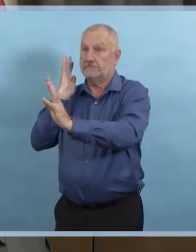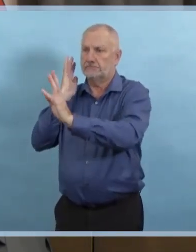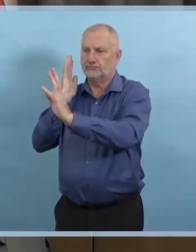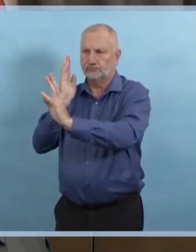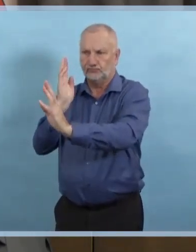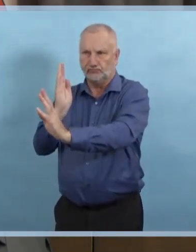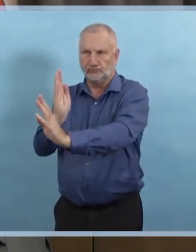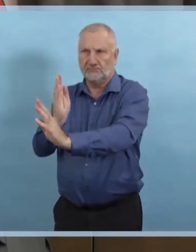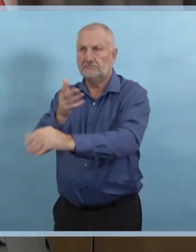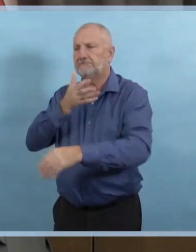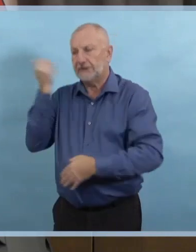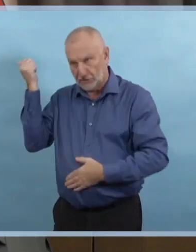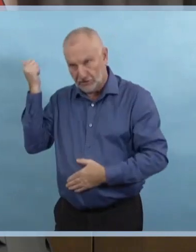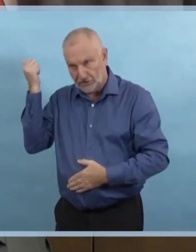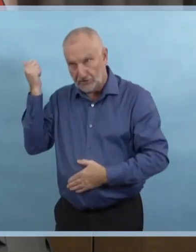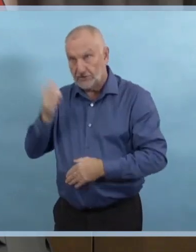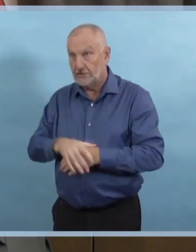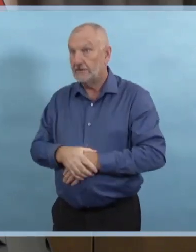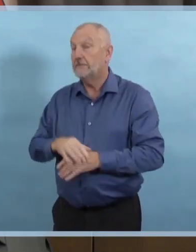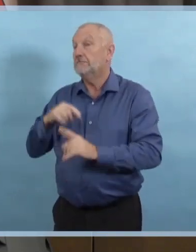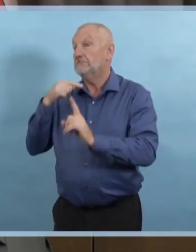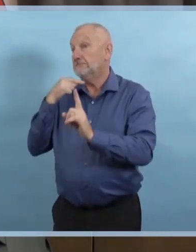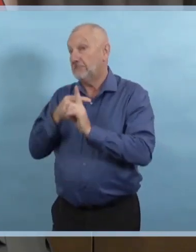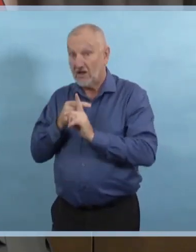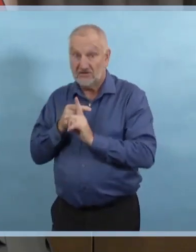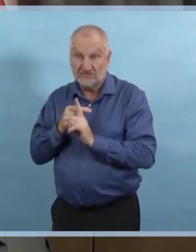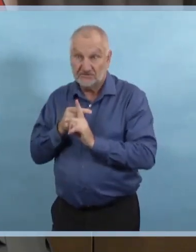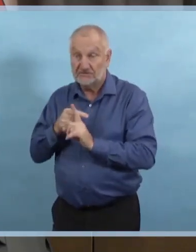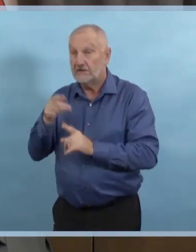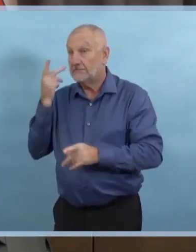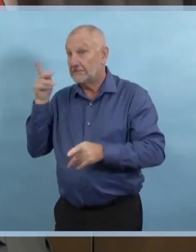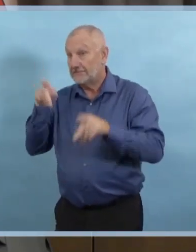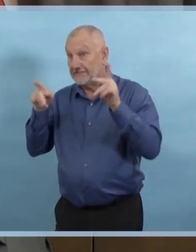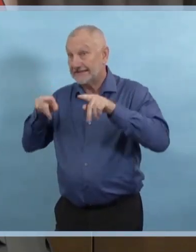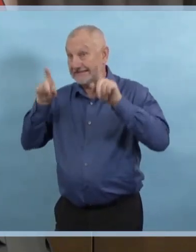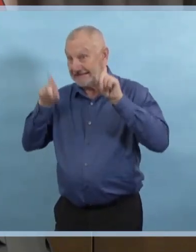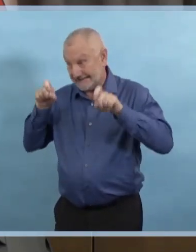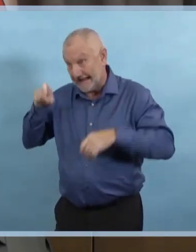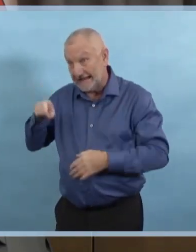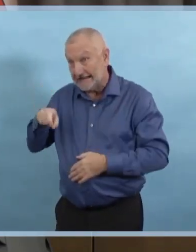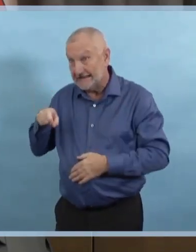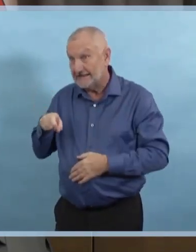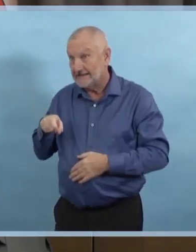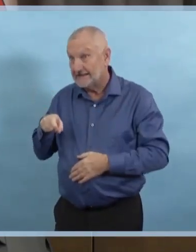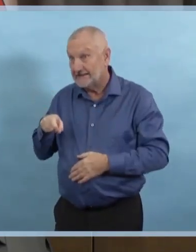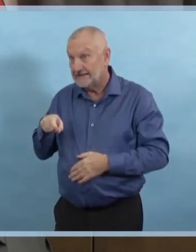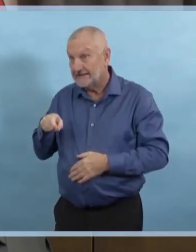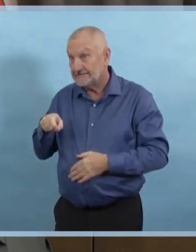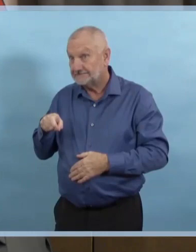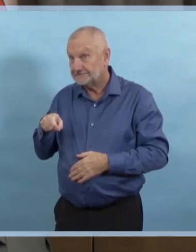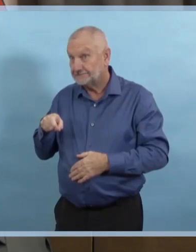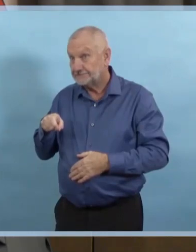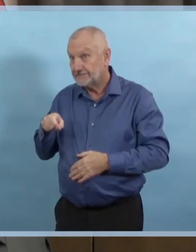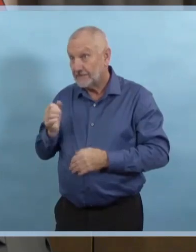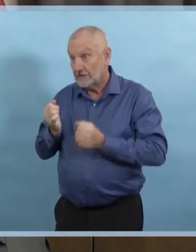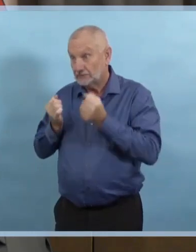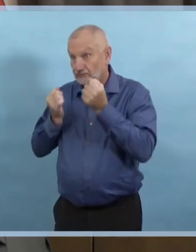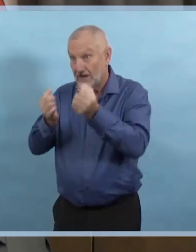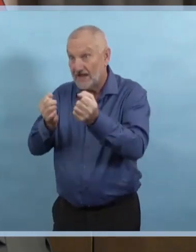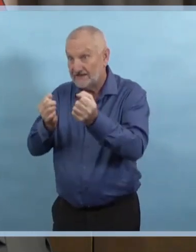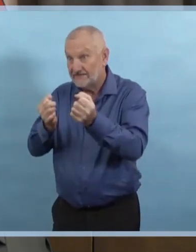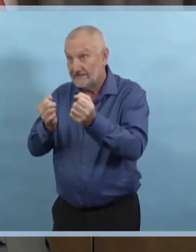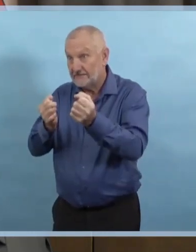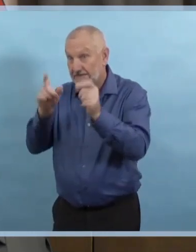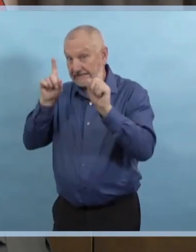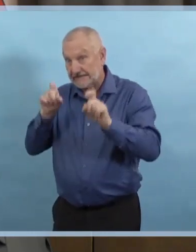Les sites accessibles à pied ou en voiture sur Main Street, Nairn et à Thunderbird House sont encore